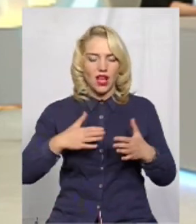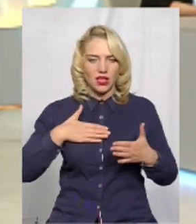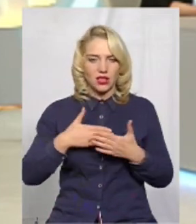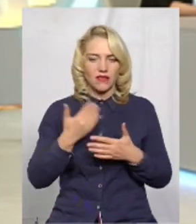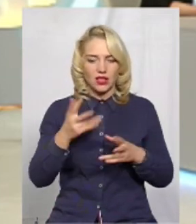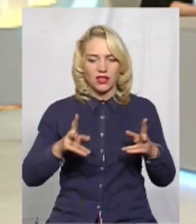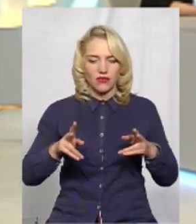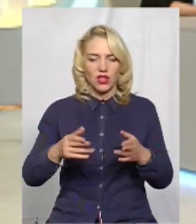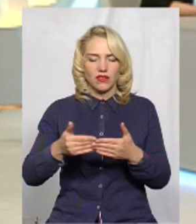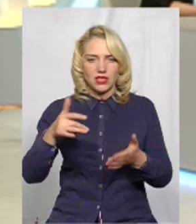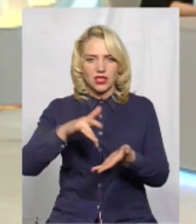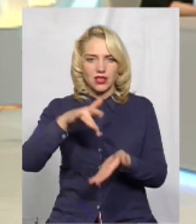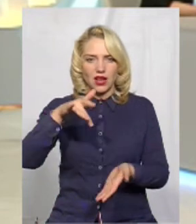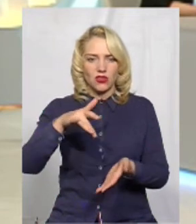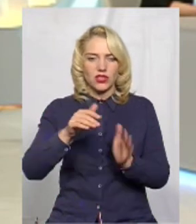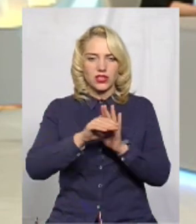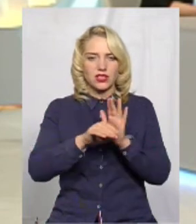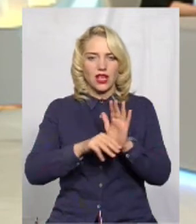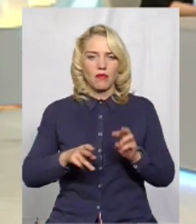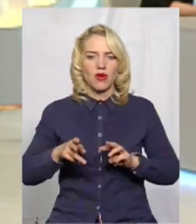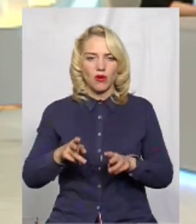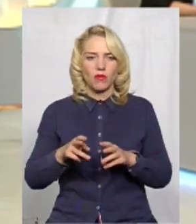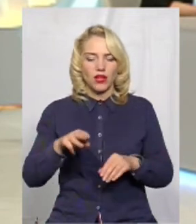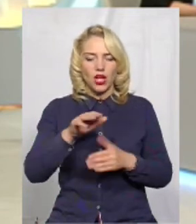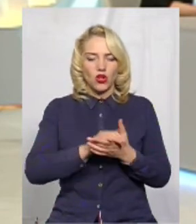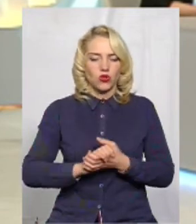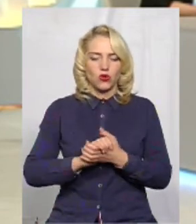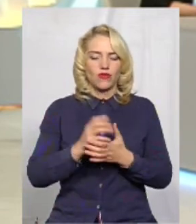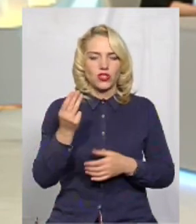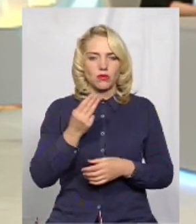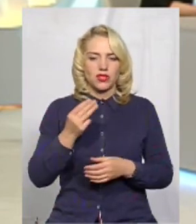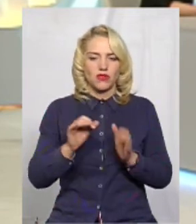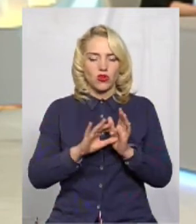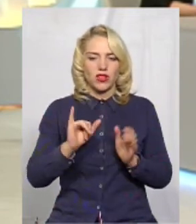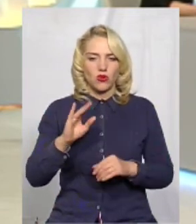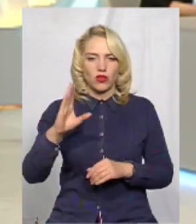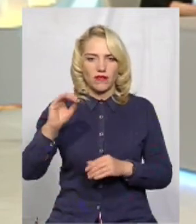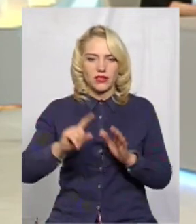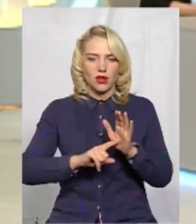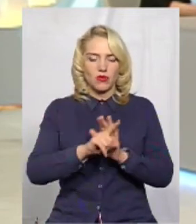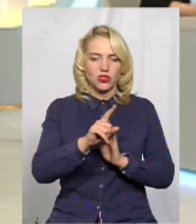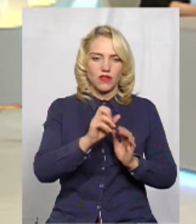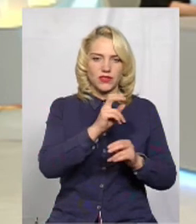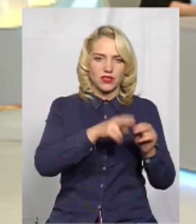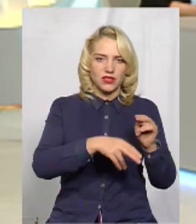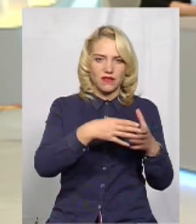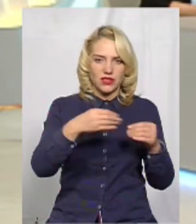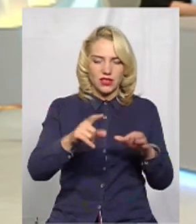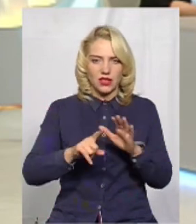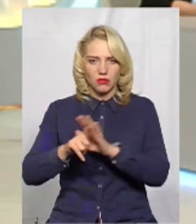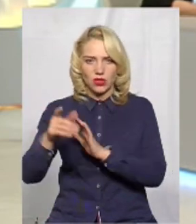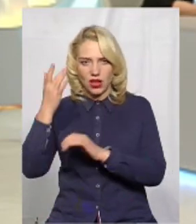відрізання від центральної системи опалення, тов Шепетівка Енергоінвест почав ще в кінці весни і протягом літа. Вона була так